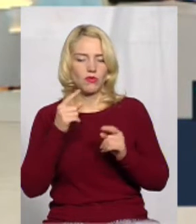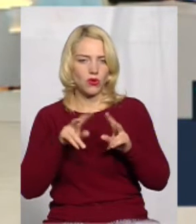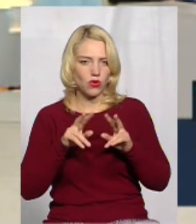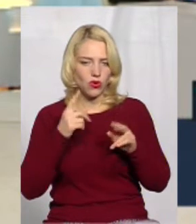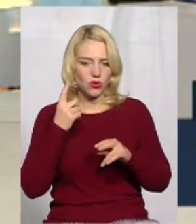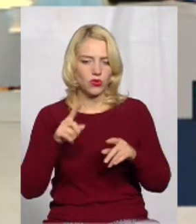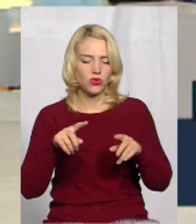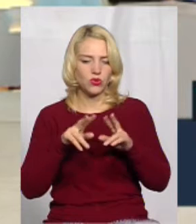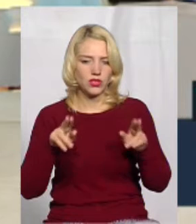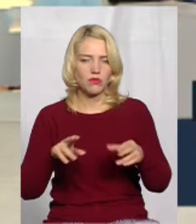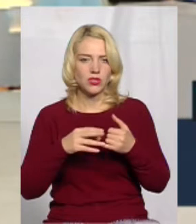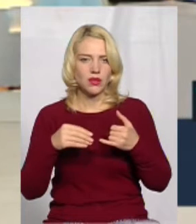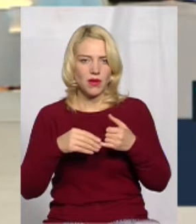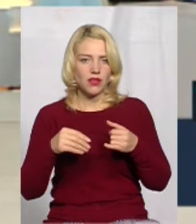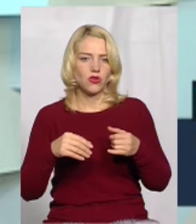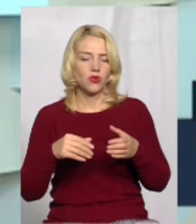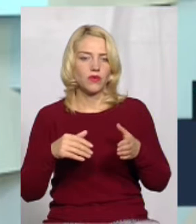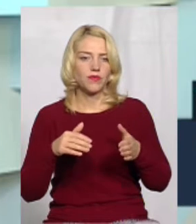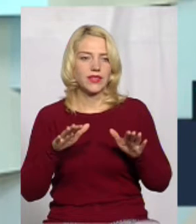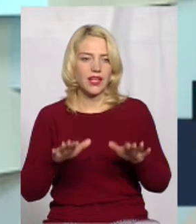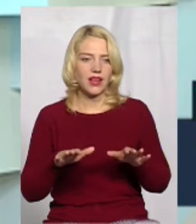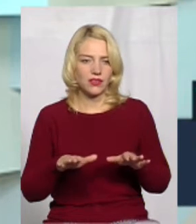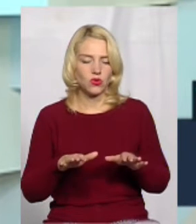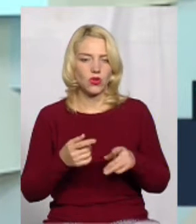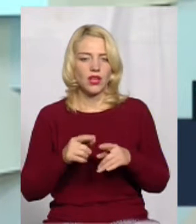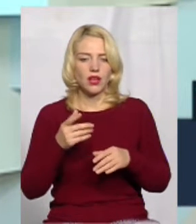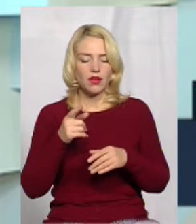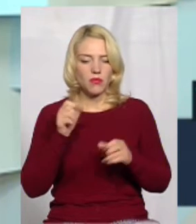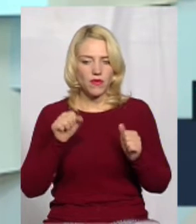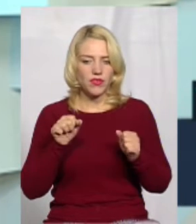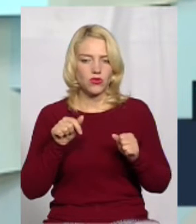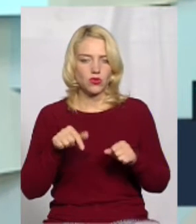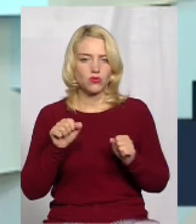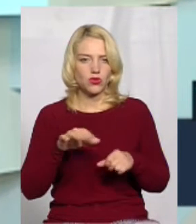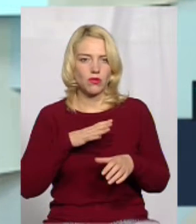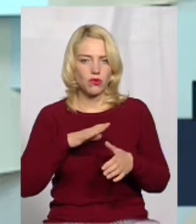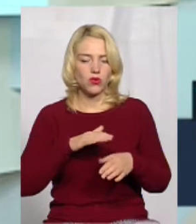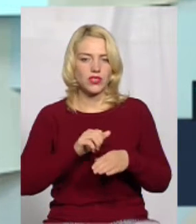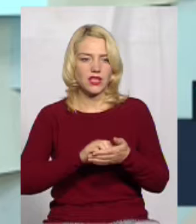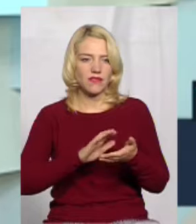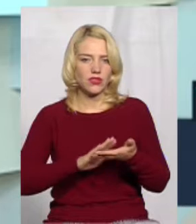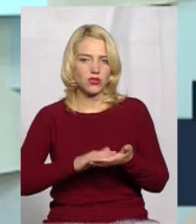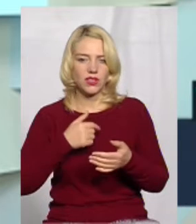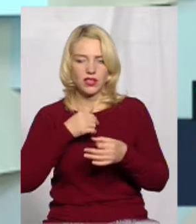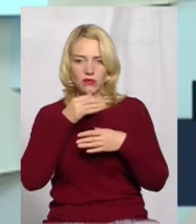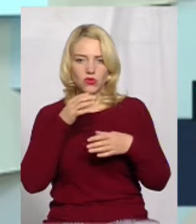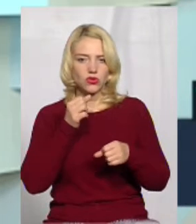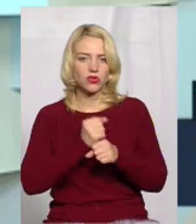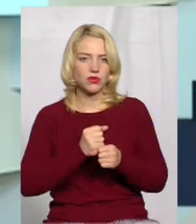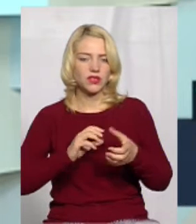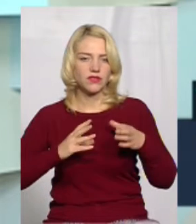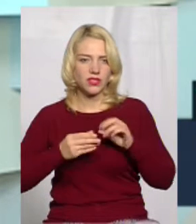ділянку. Тобто, відповідно, ймовірно, тут можна було зафіксувати, тому що я не можу зробити висновки